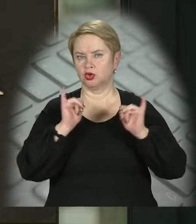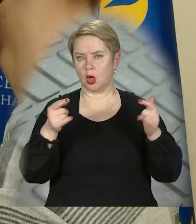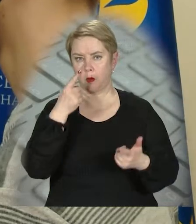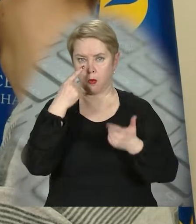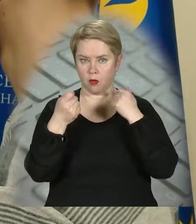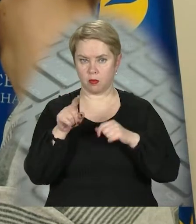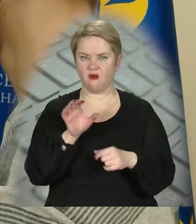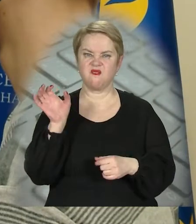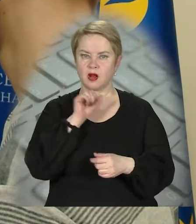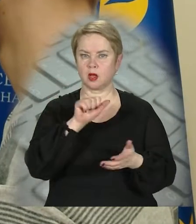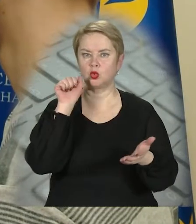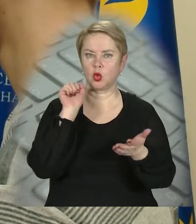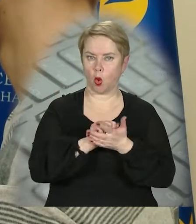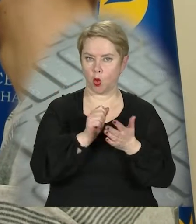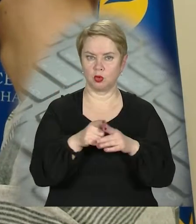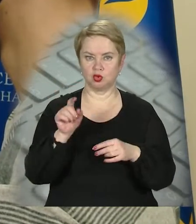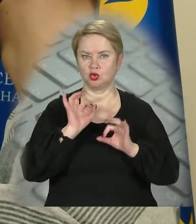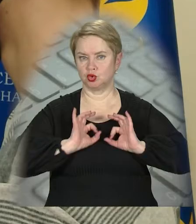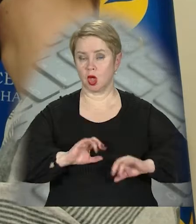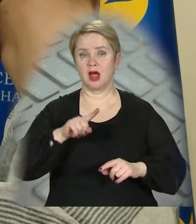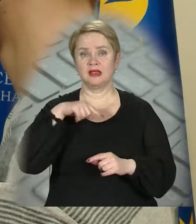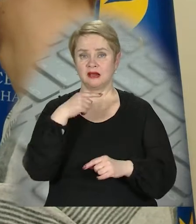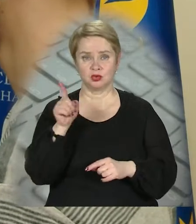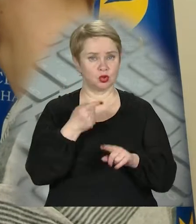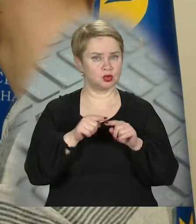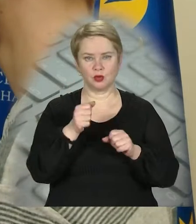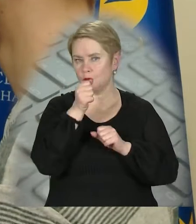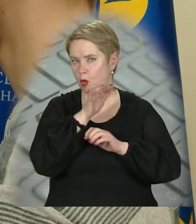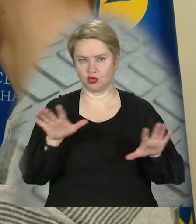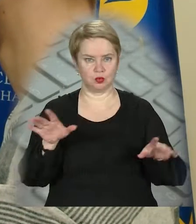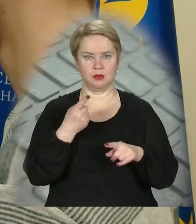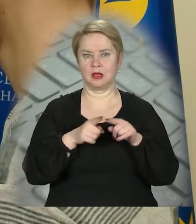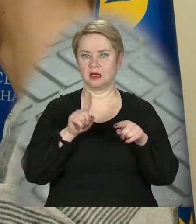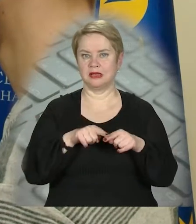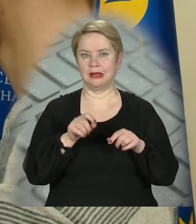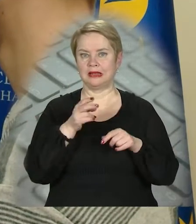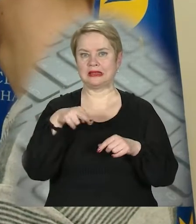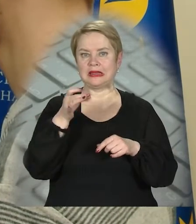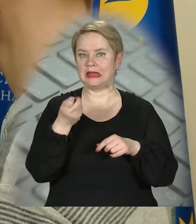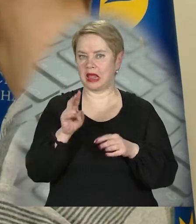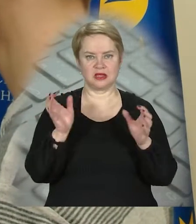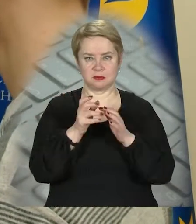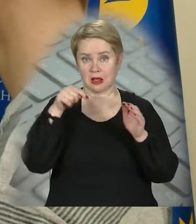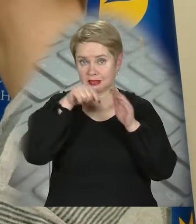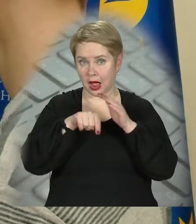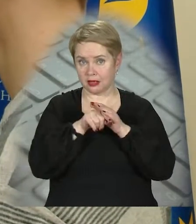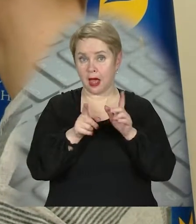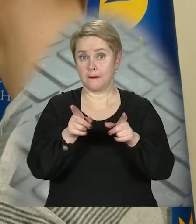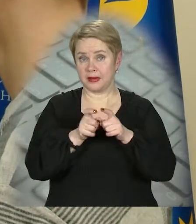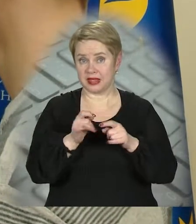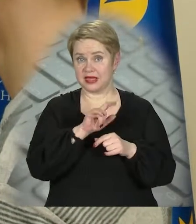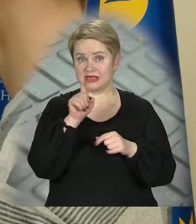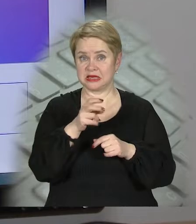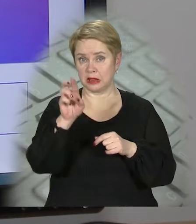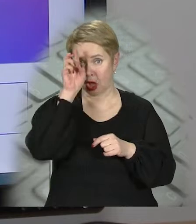повідомлення про викрадення документів. Проте чиновники твердять, що цього бути не може, адже «Дія» не зберігає дані, а підтягує